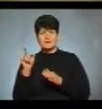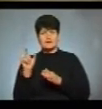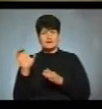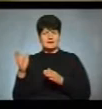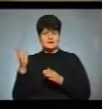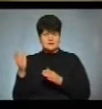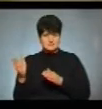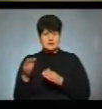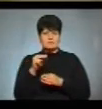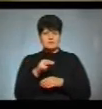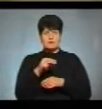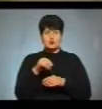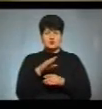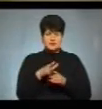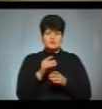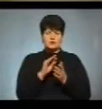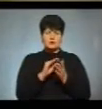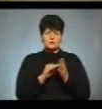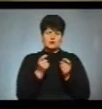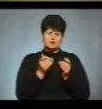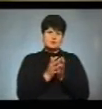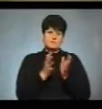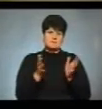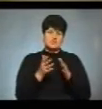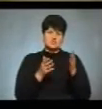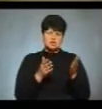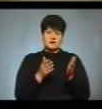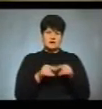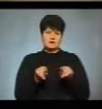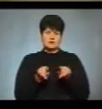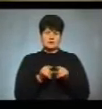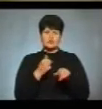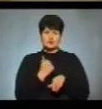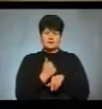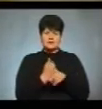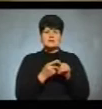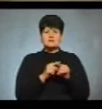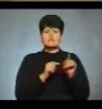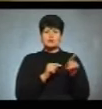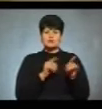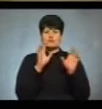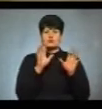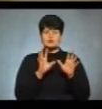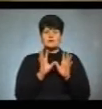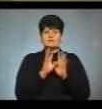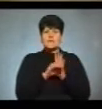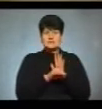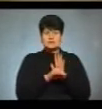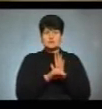Порошенка, так як він вже діючий президент, в нього написано трохи більше. Але основне така крапка – це в тому, що в Конституцію внесено вже